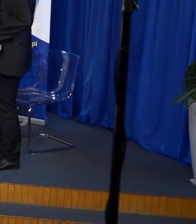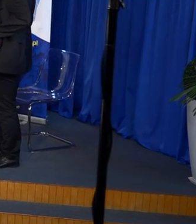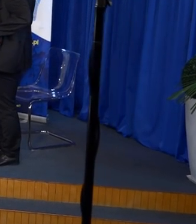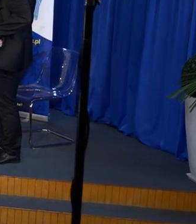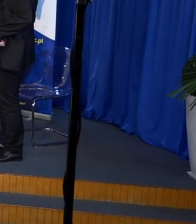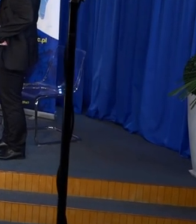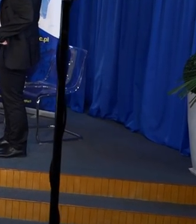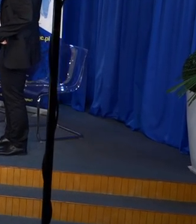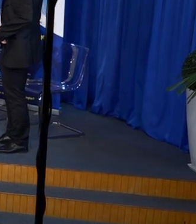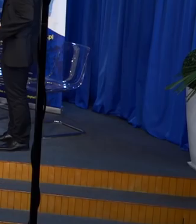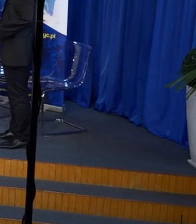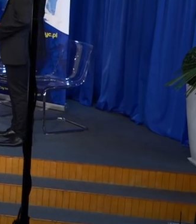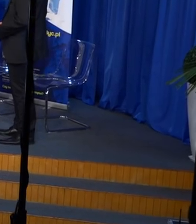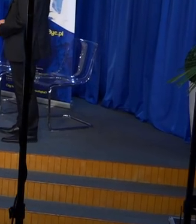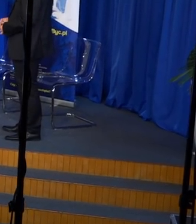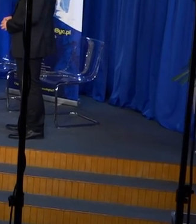Muzyka